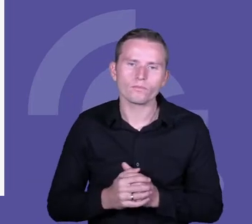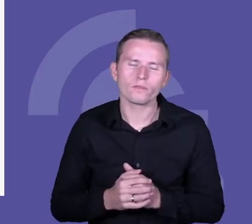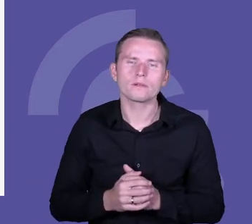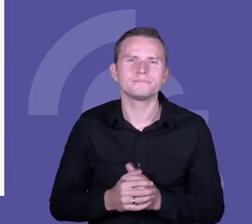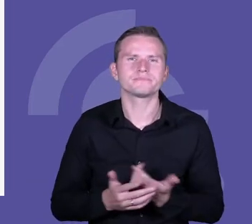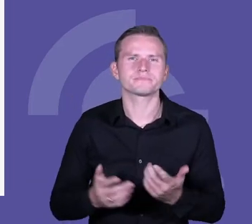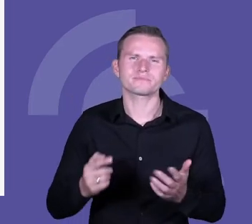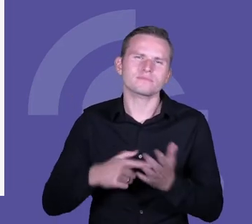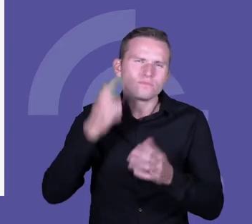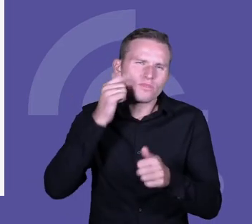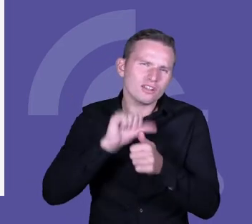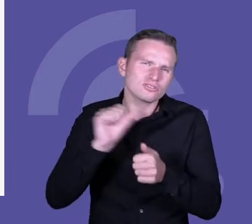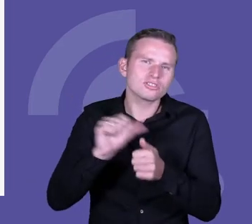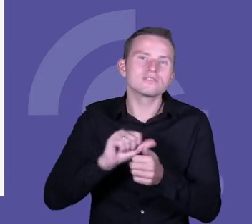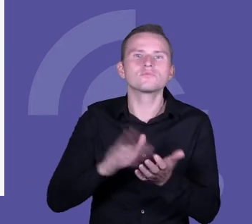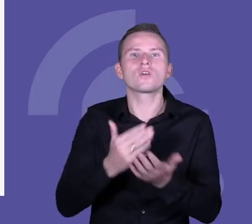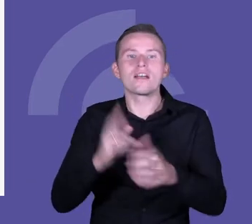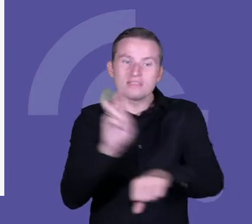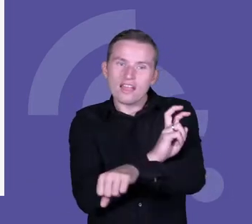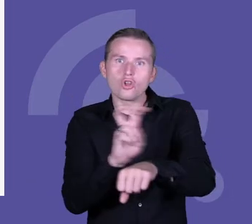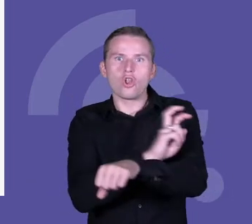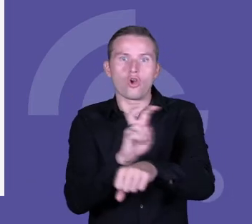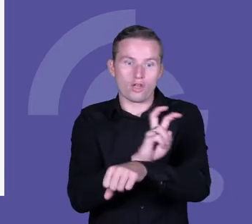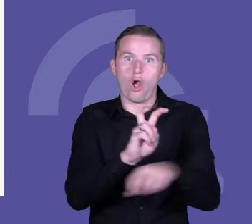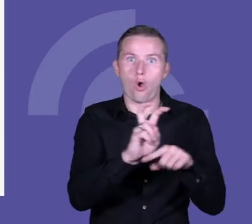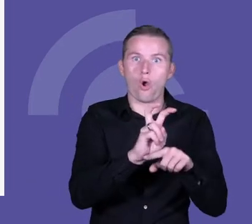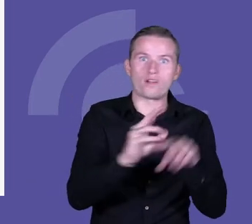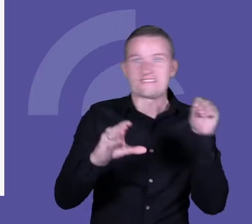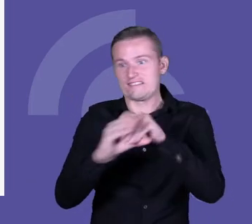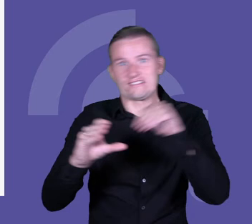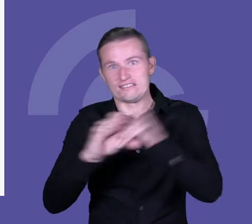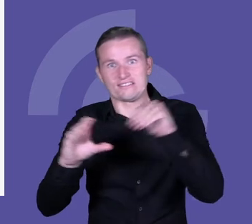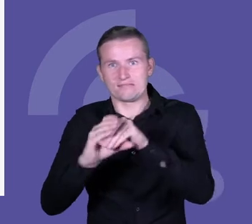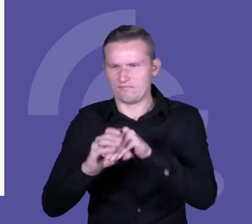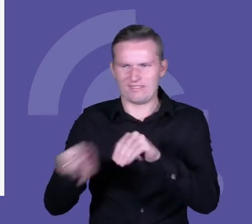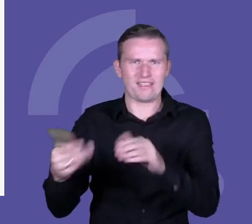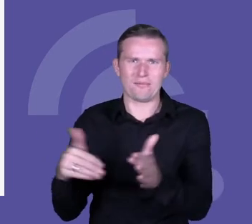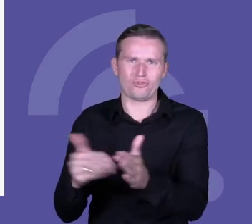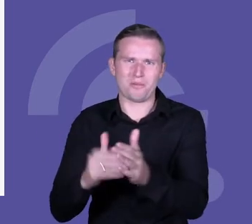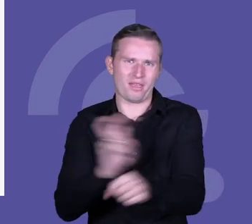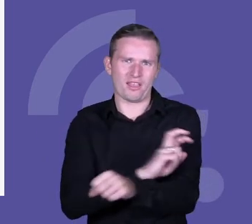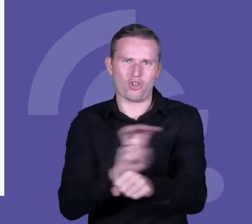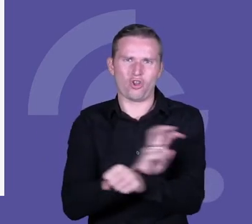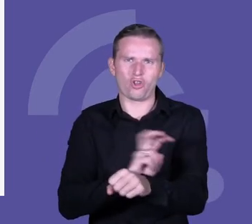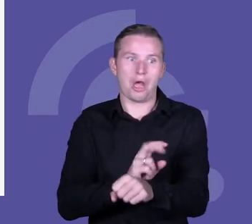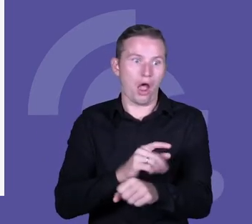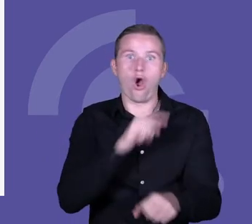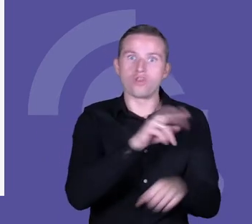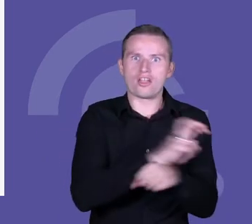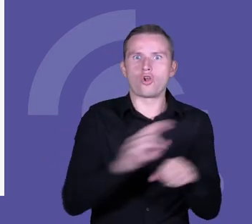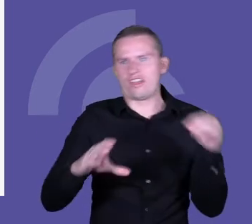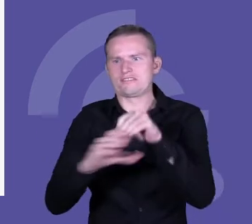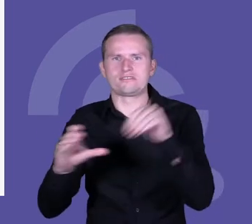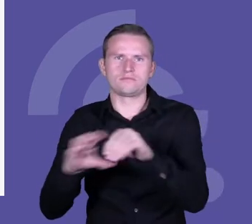zresztą często jest, że się wpycha technologię tam, gdzie jej nie trzeba. I pewnie Państwo znacie, no szklałuję, że nie mam więcej czasu, bo bym to pokazał bardziej dokładnie, tak?